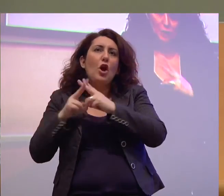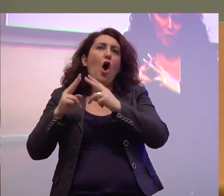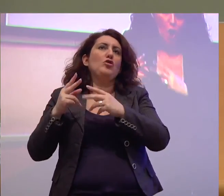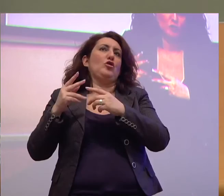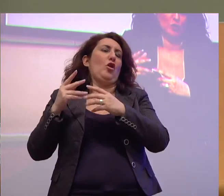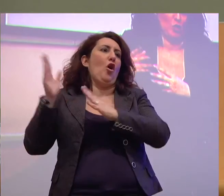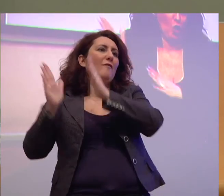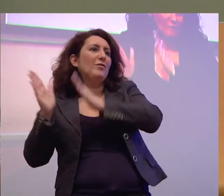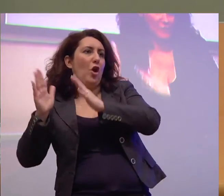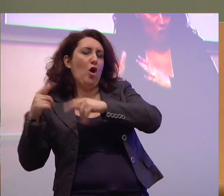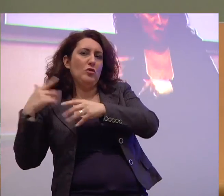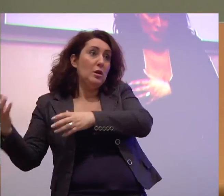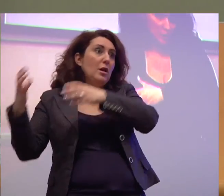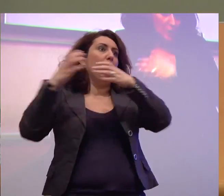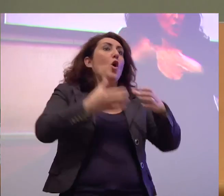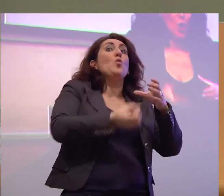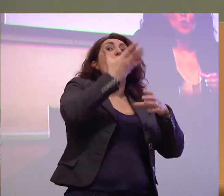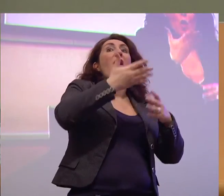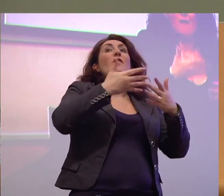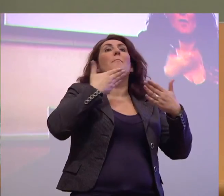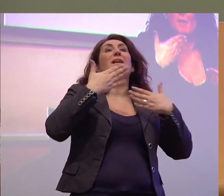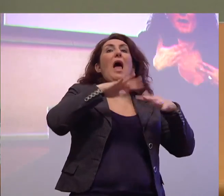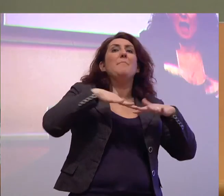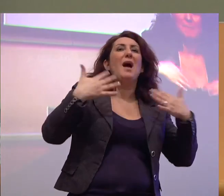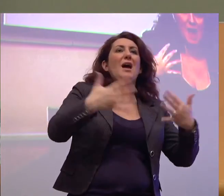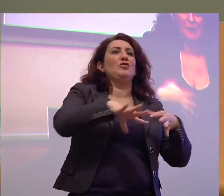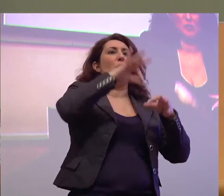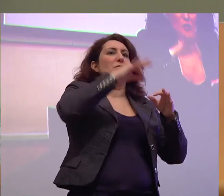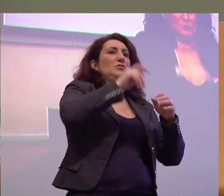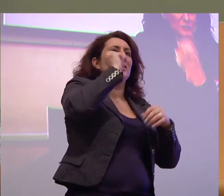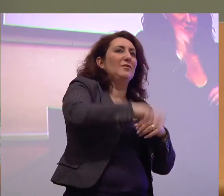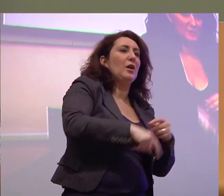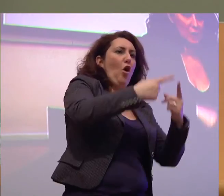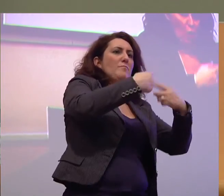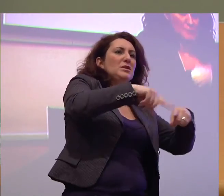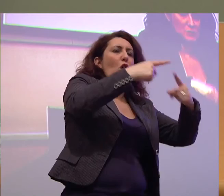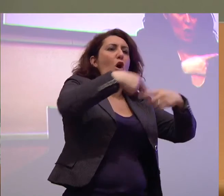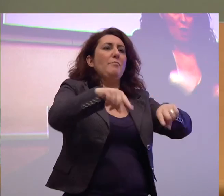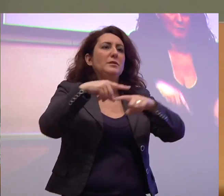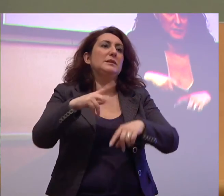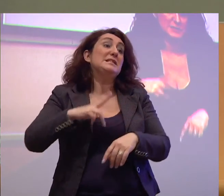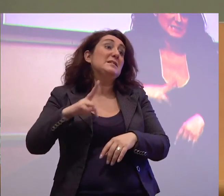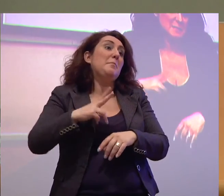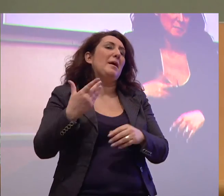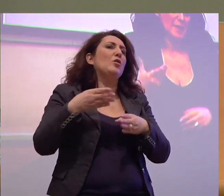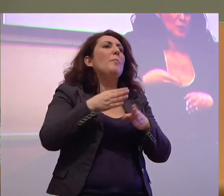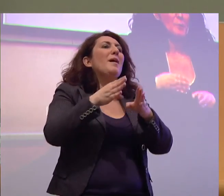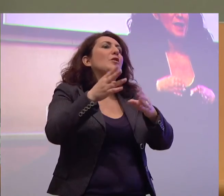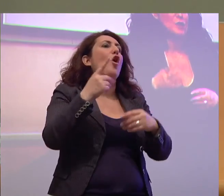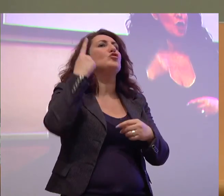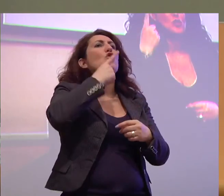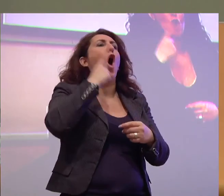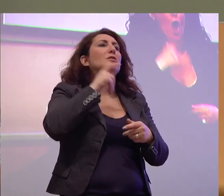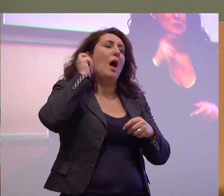Parlamento che possa avviare con la Costituzione delle Commissioni con i Presidenti delle Commissioni si possa avviare quel percorso normale